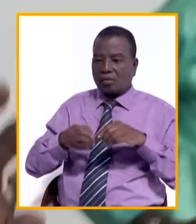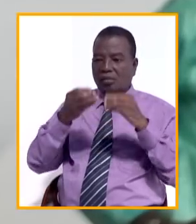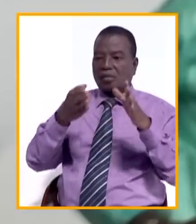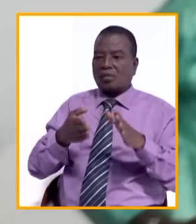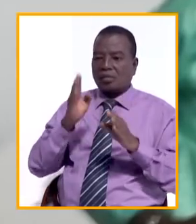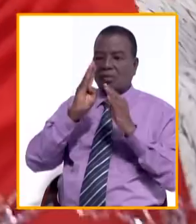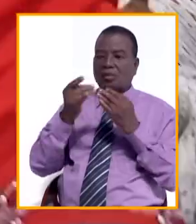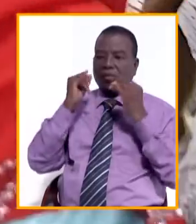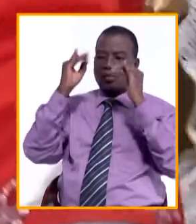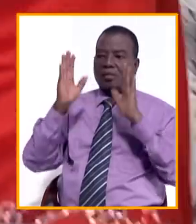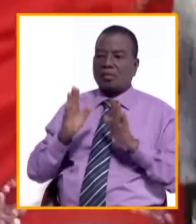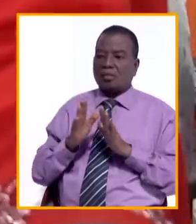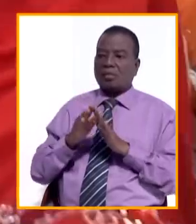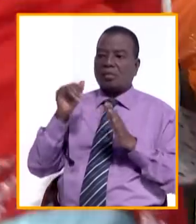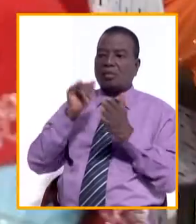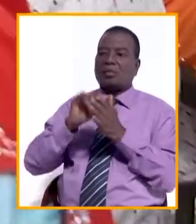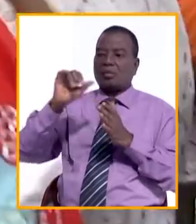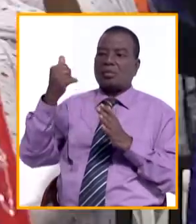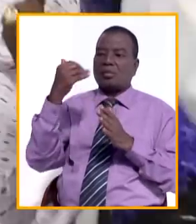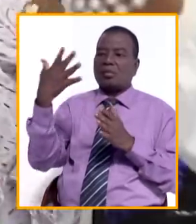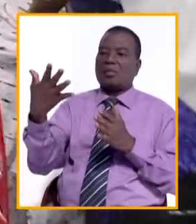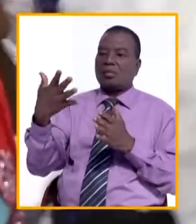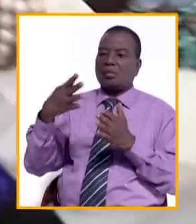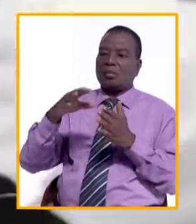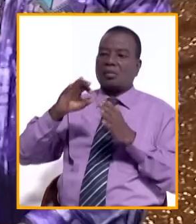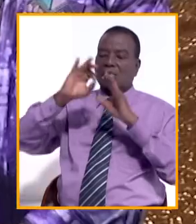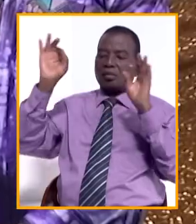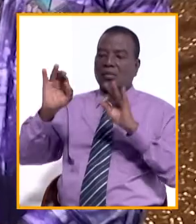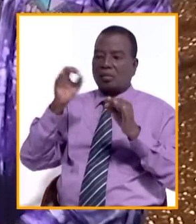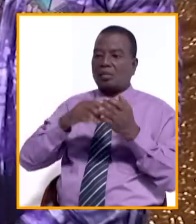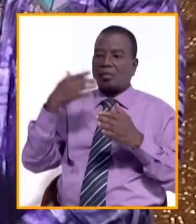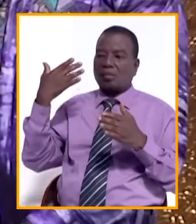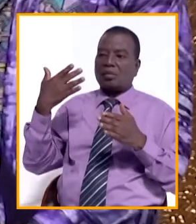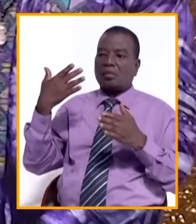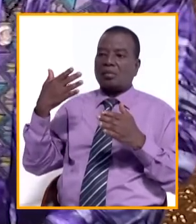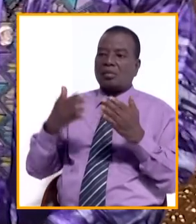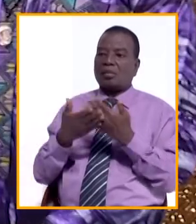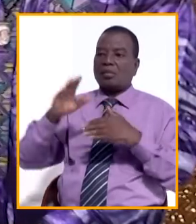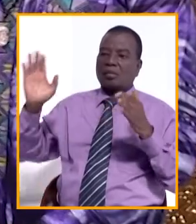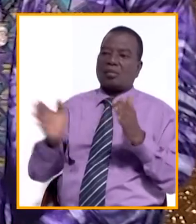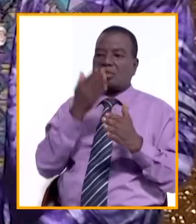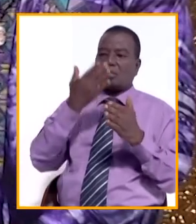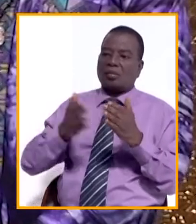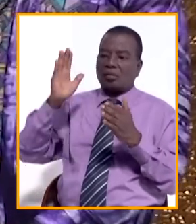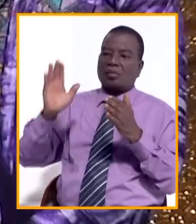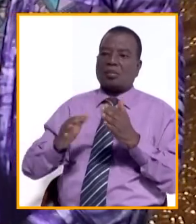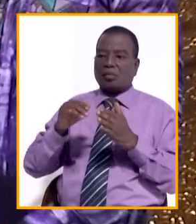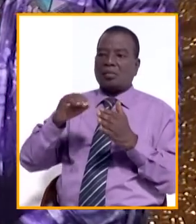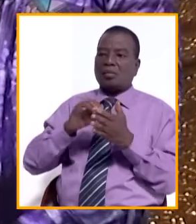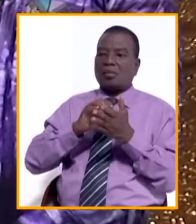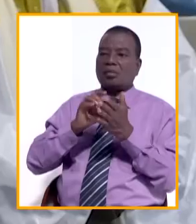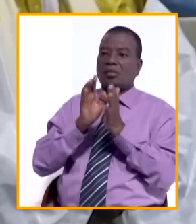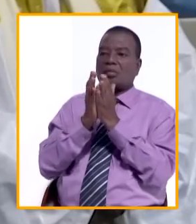ivoire aux maliennes. Cette 15e édition du Giga Maouli a été meublée par des champs samoudis du Saint-Courant